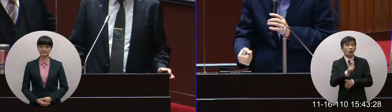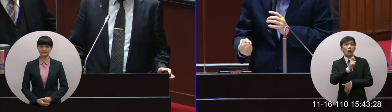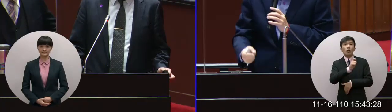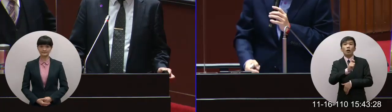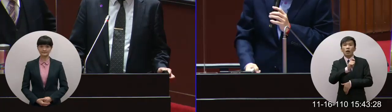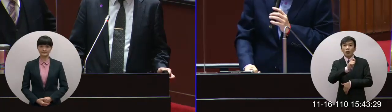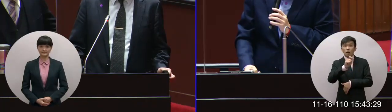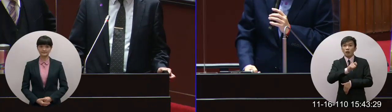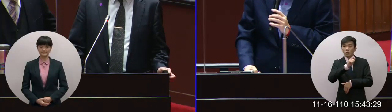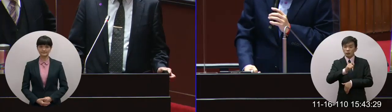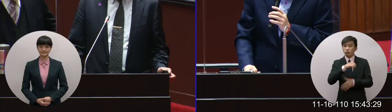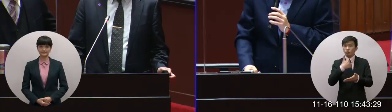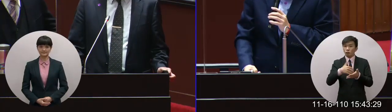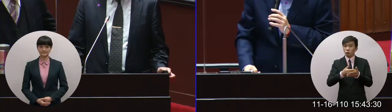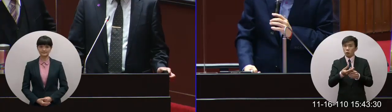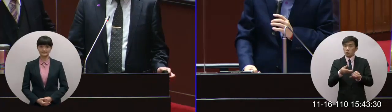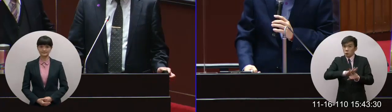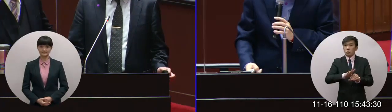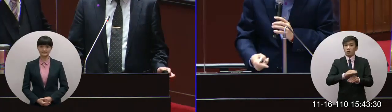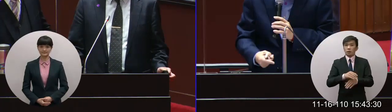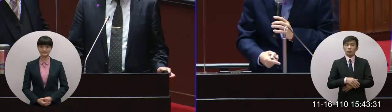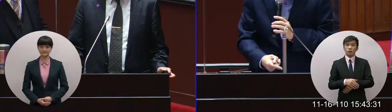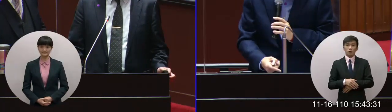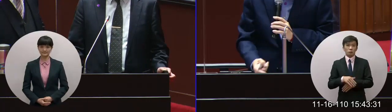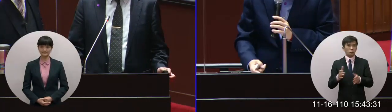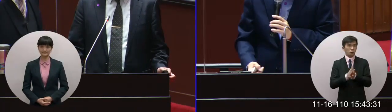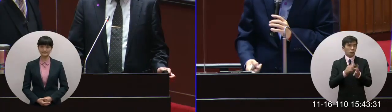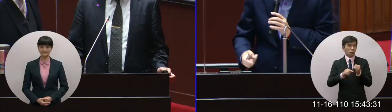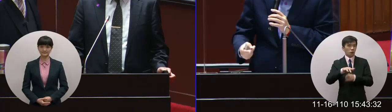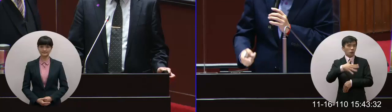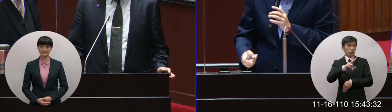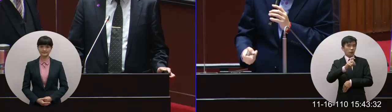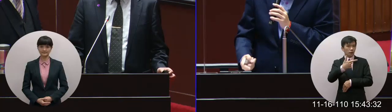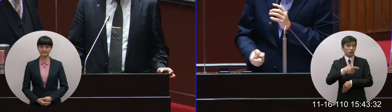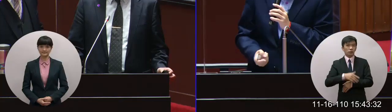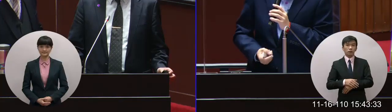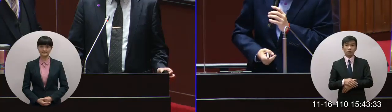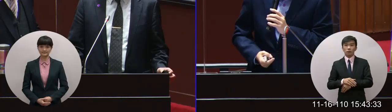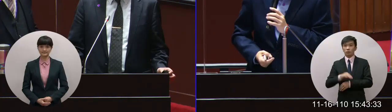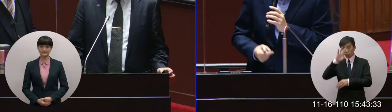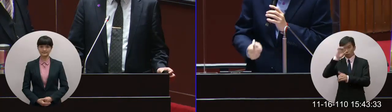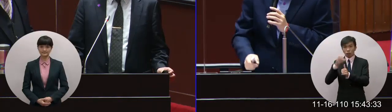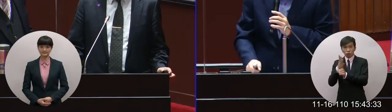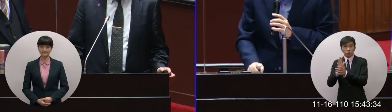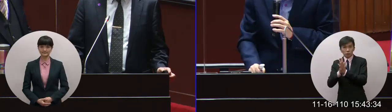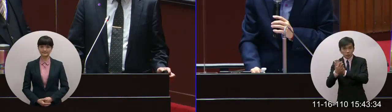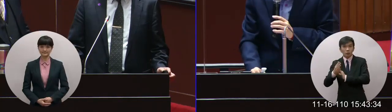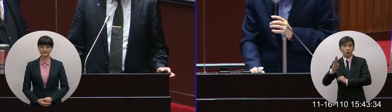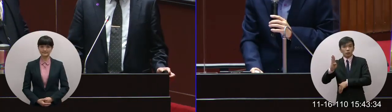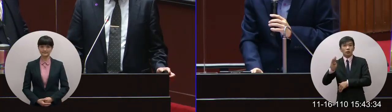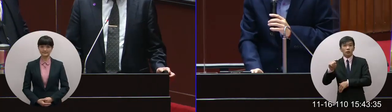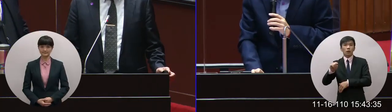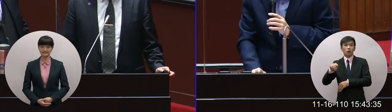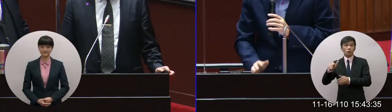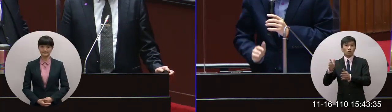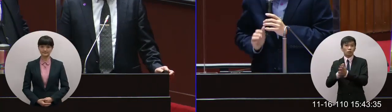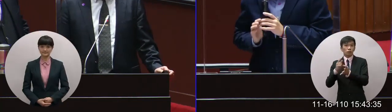526例然後Data病毒是184例差了10倍